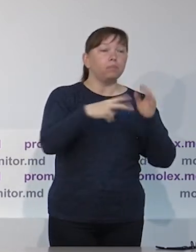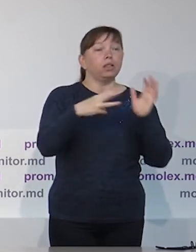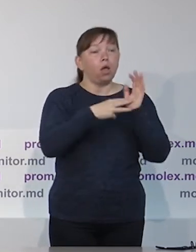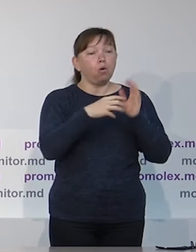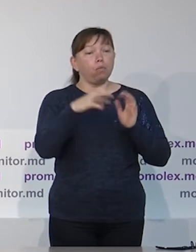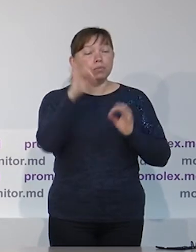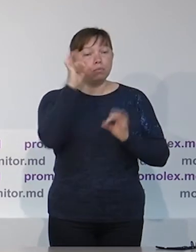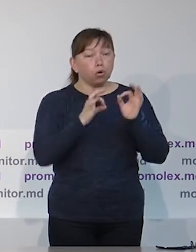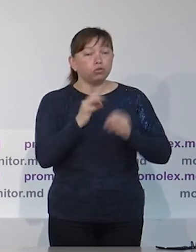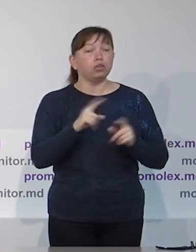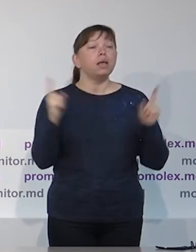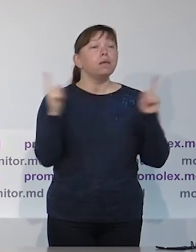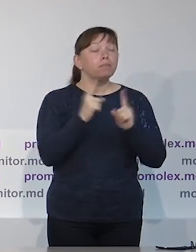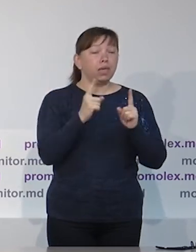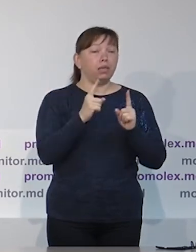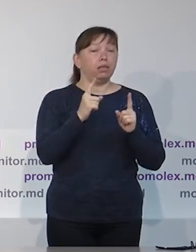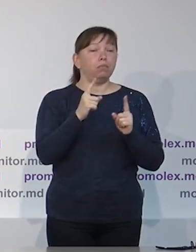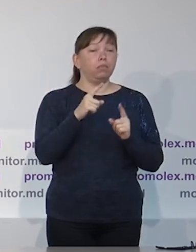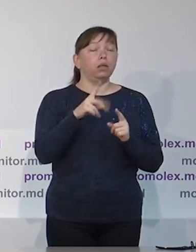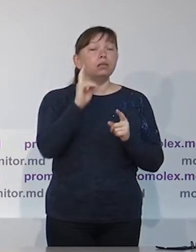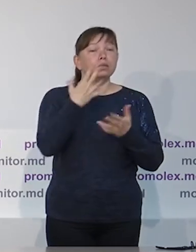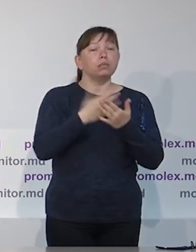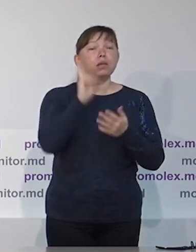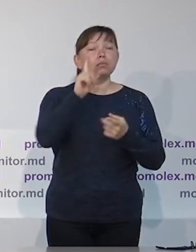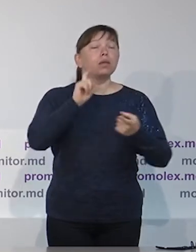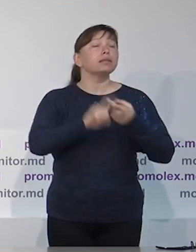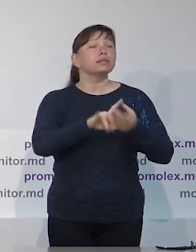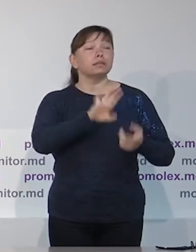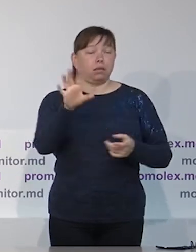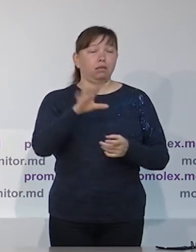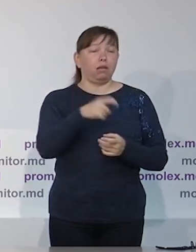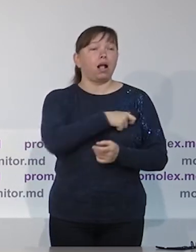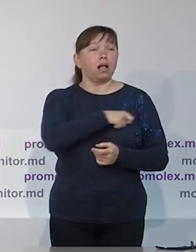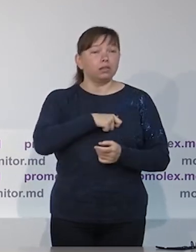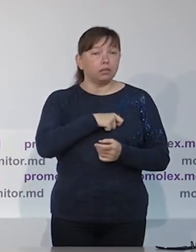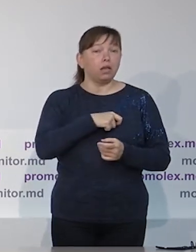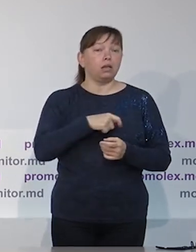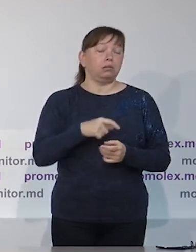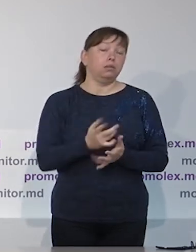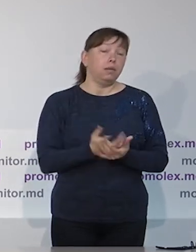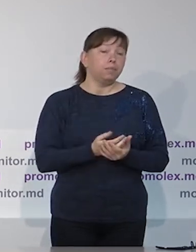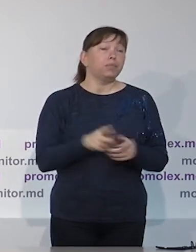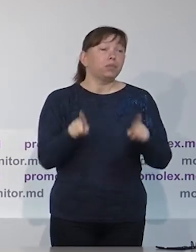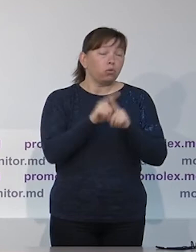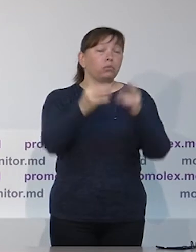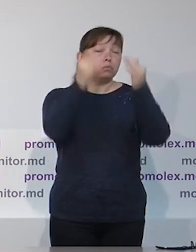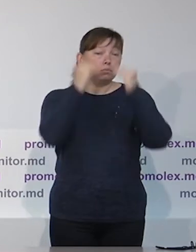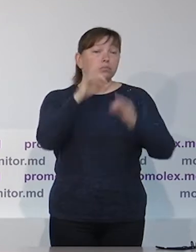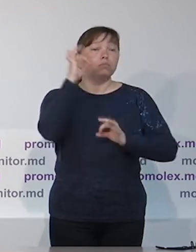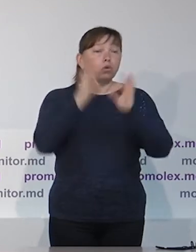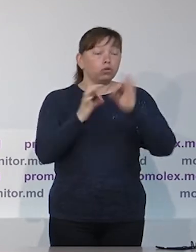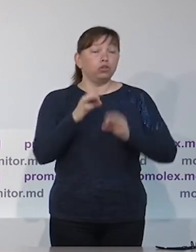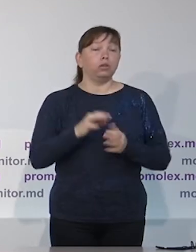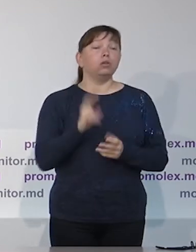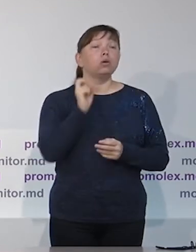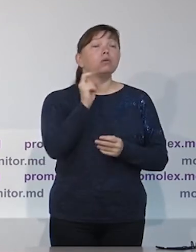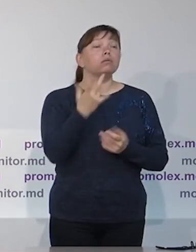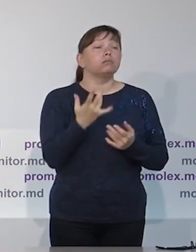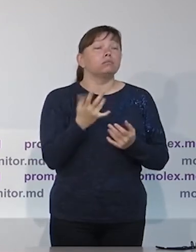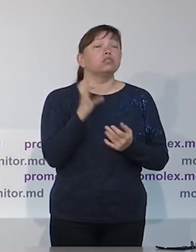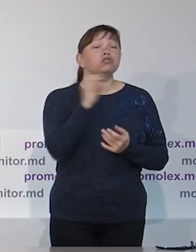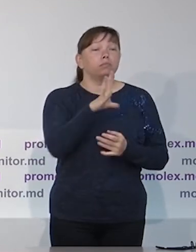6-ти до 5-ти процентов или для избирательных блоков с 8-ми до 6-ти процентов. Также был вновь введен